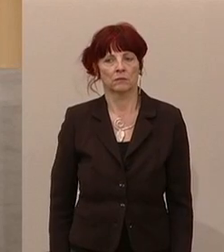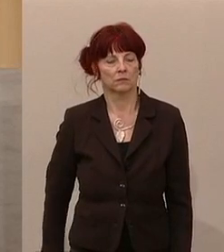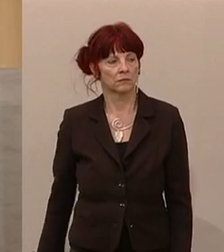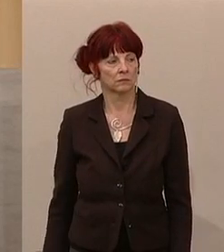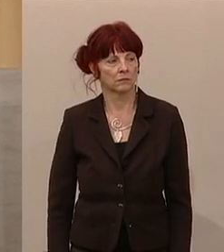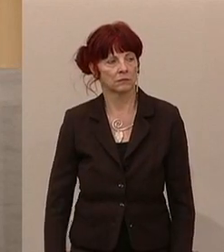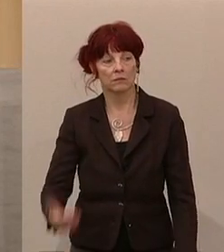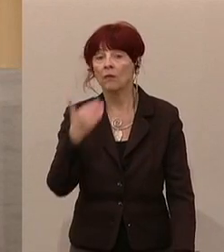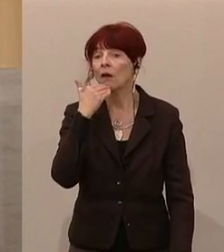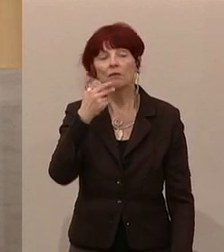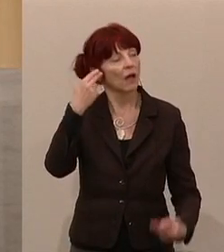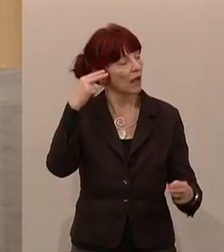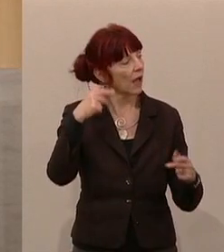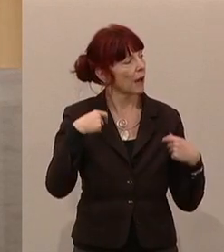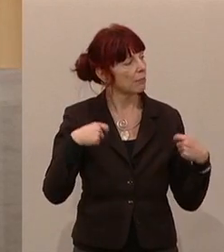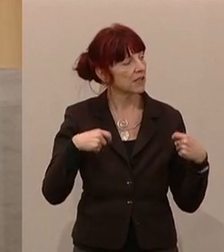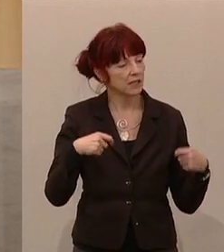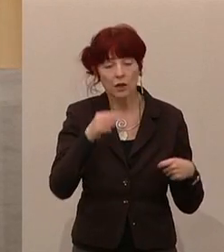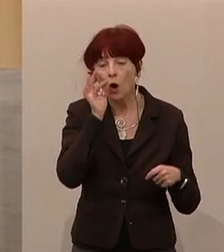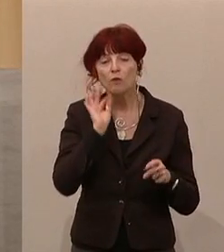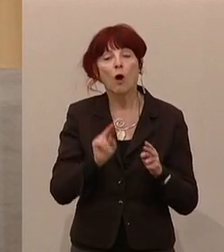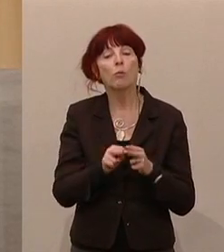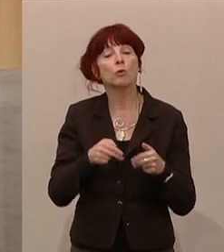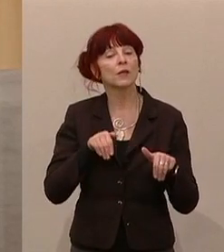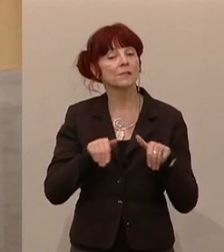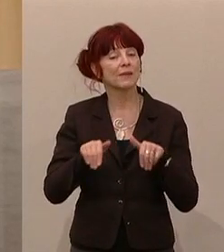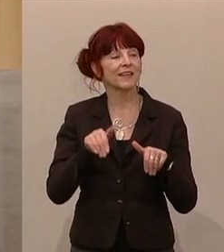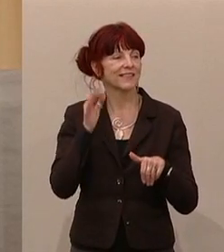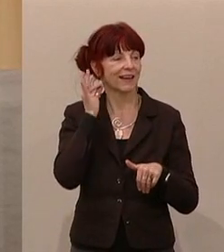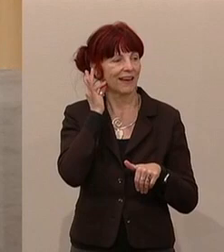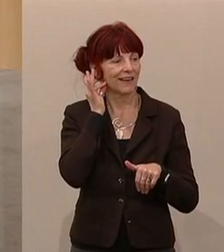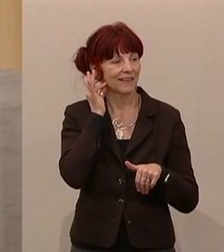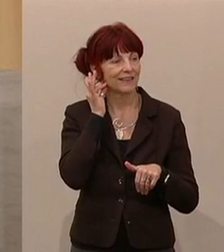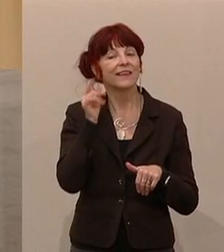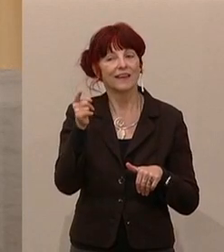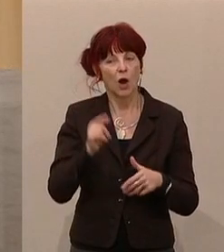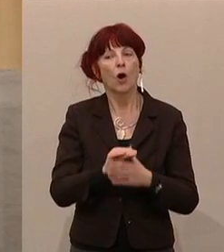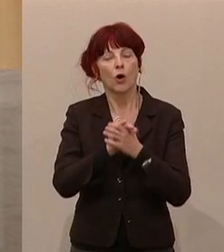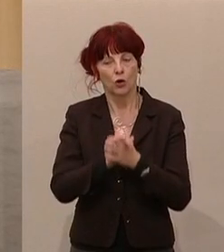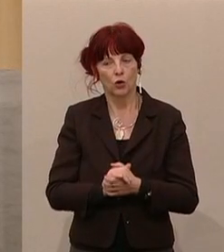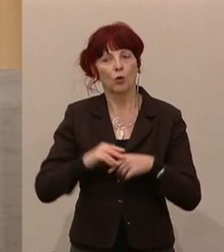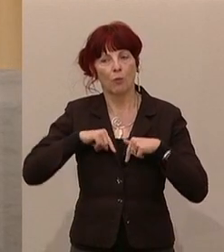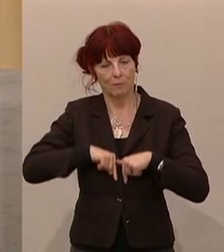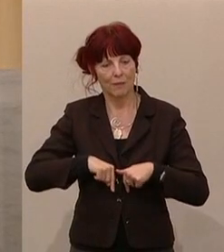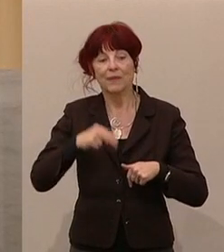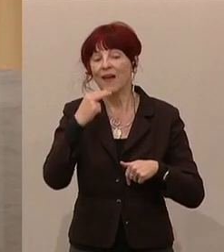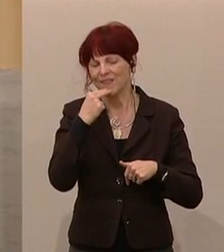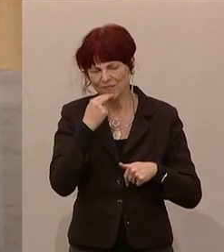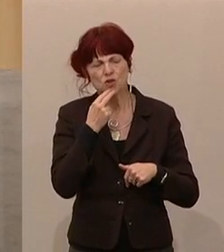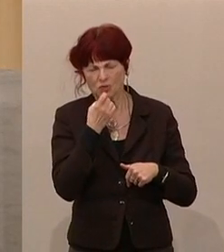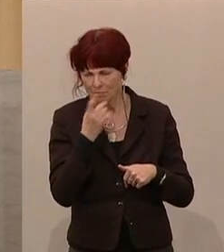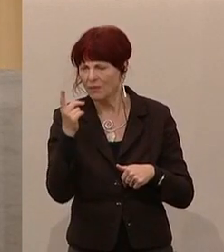Danke, Präsident, Frau Bundesministerin. Richtig, Herr Klubobmann, wir wollen wieder etwas mehr